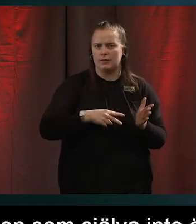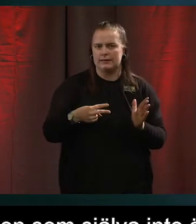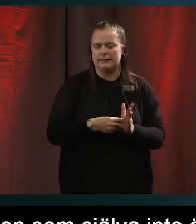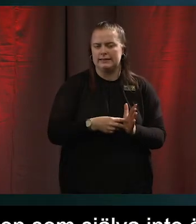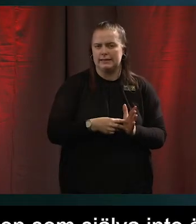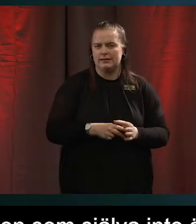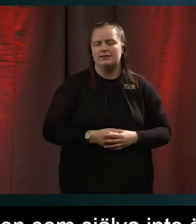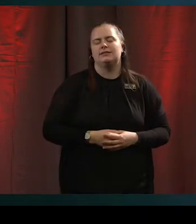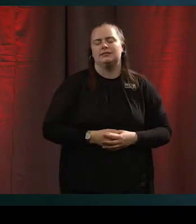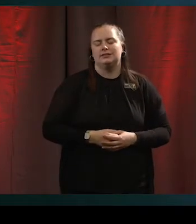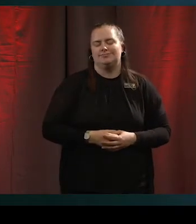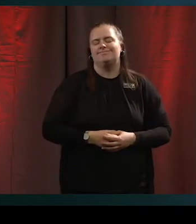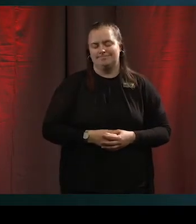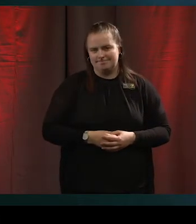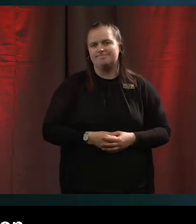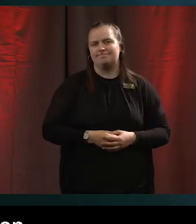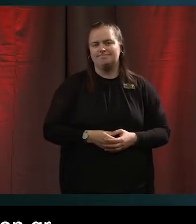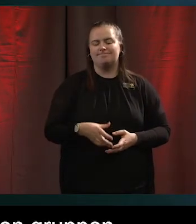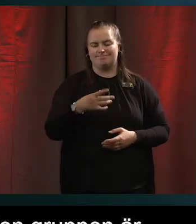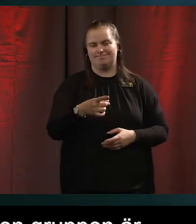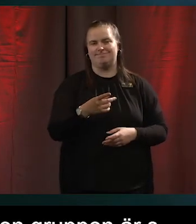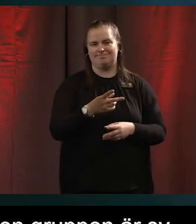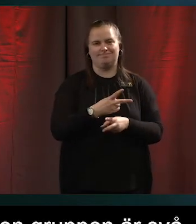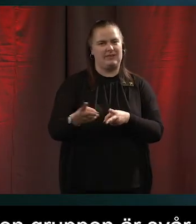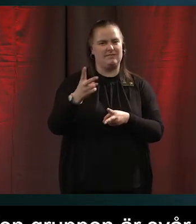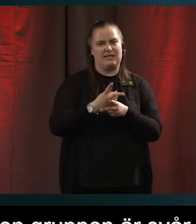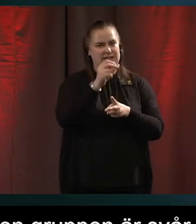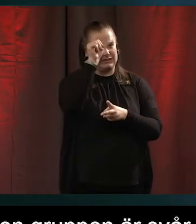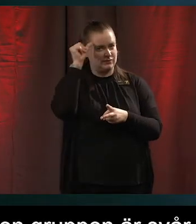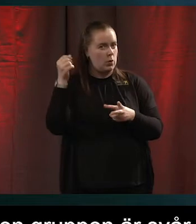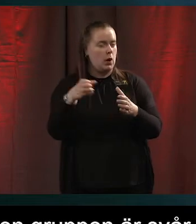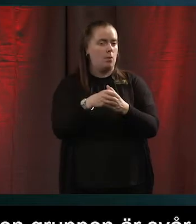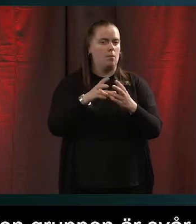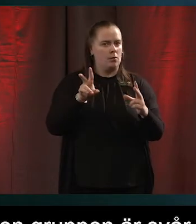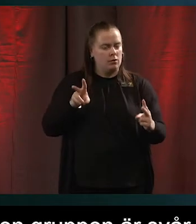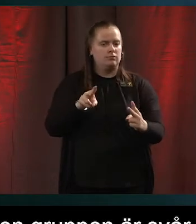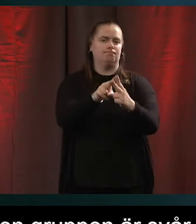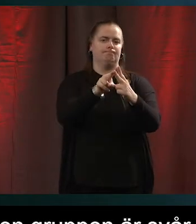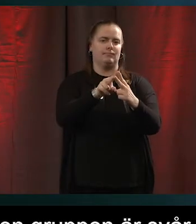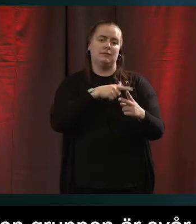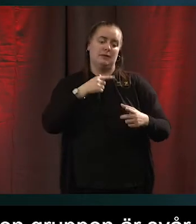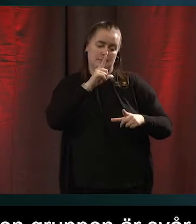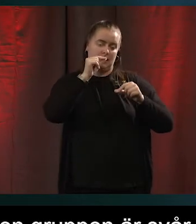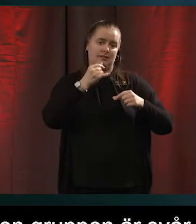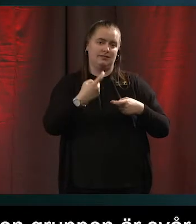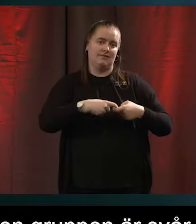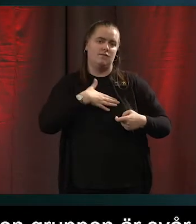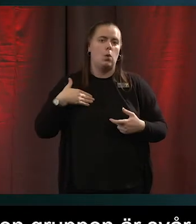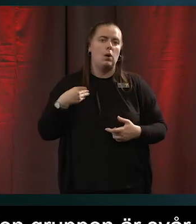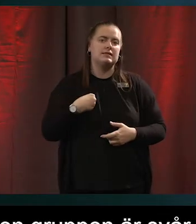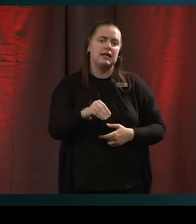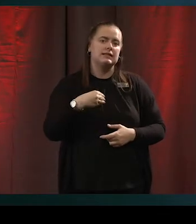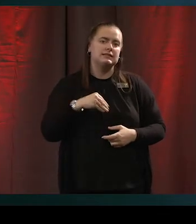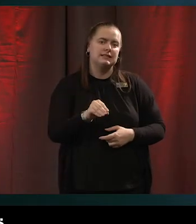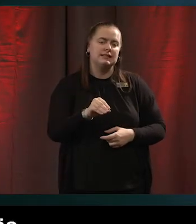Det är ju just den gruppen som är så svår att nå. Det märker vi i våra satsningar. Det vi har gjort är att vi har gått